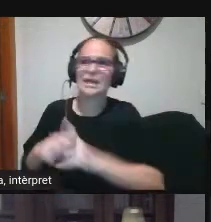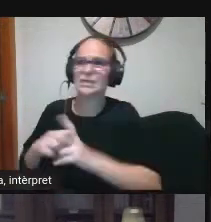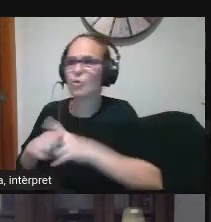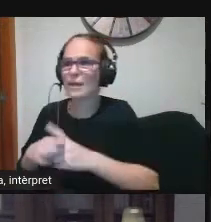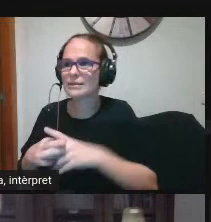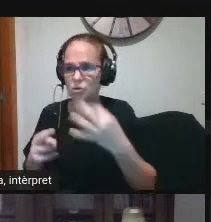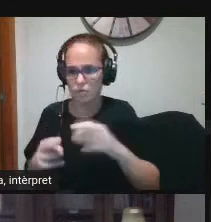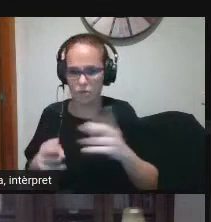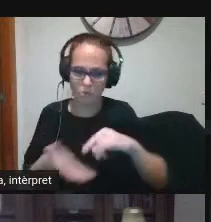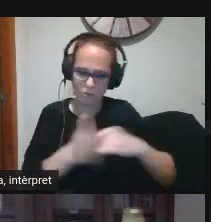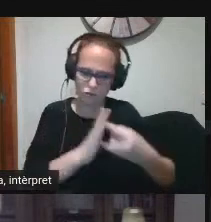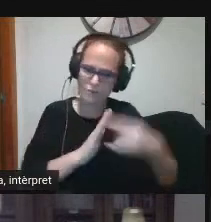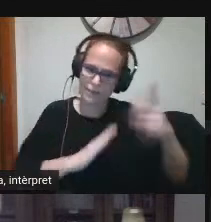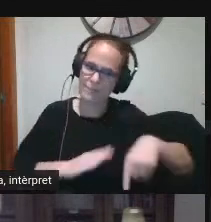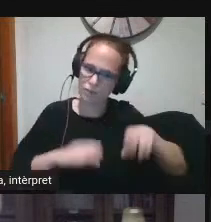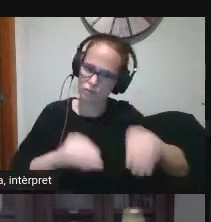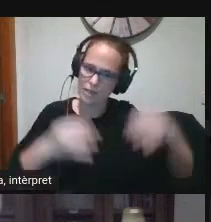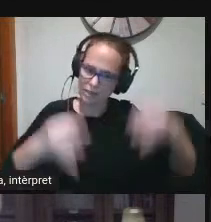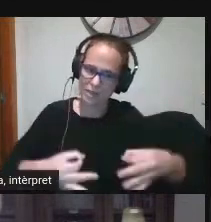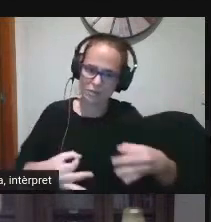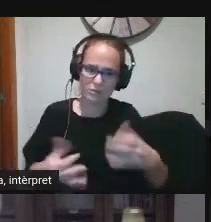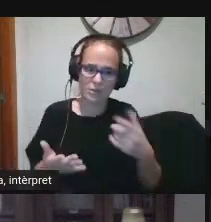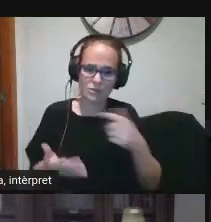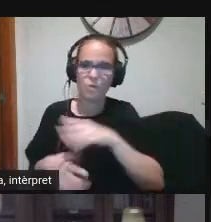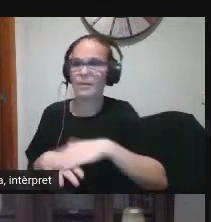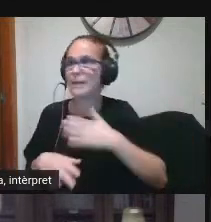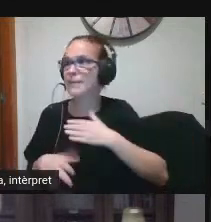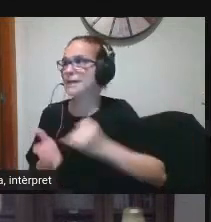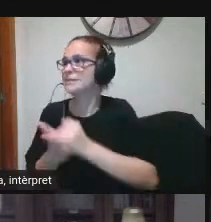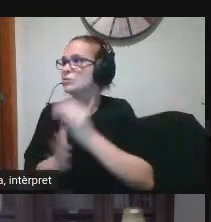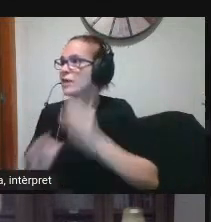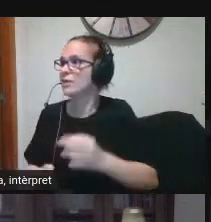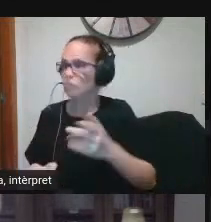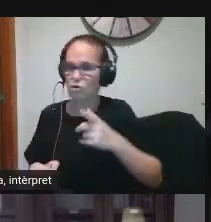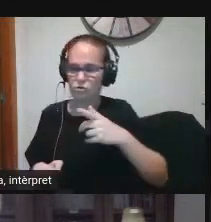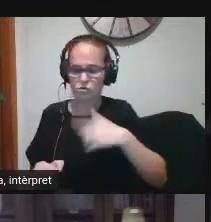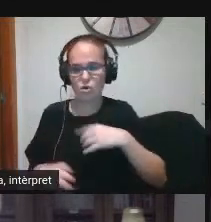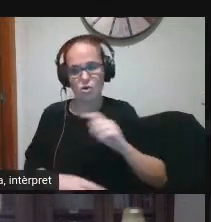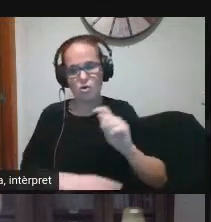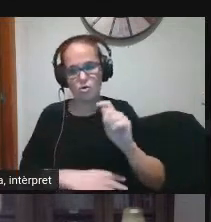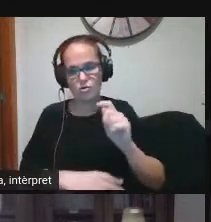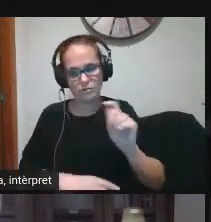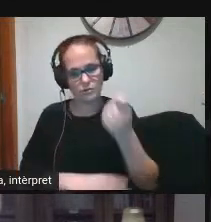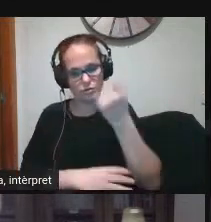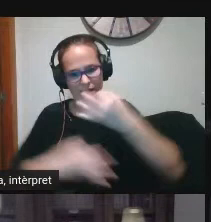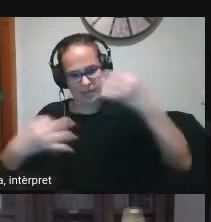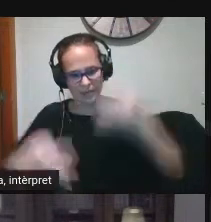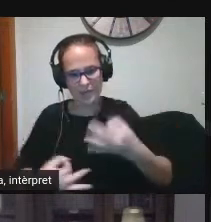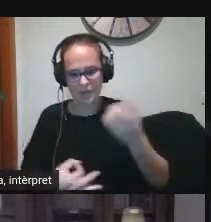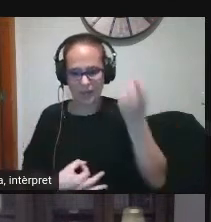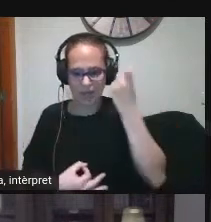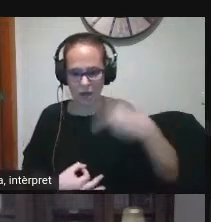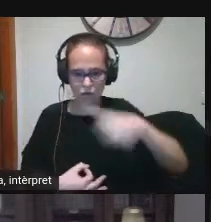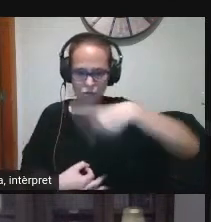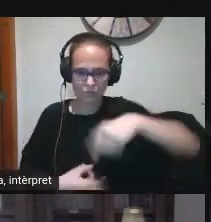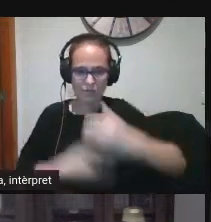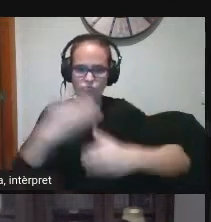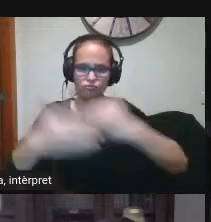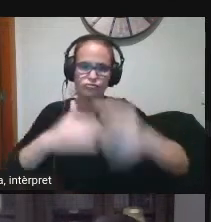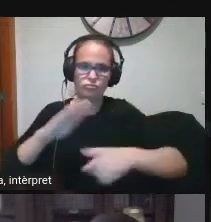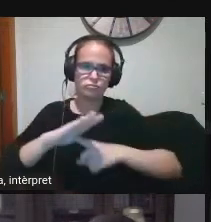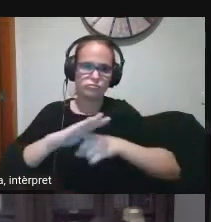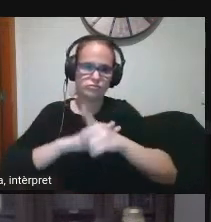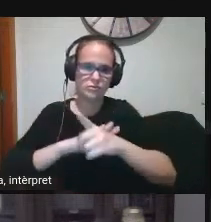la meva matèria és aquesta doncs faig servir això que ara em va bé per la meva matèria hem d'aconseguir realment que els alumnes avancin la competència